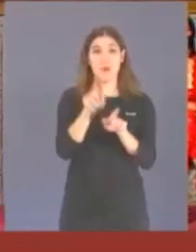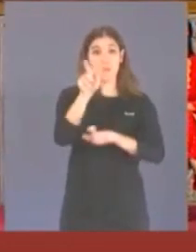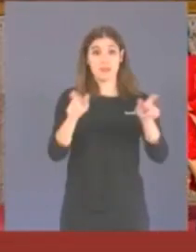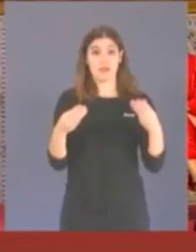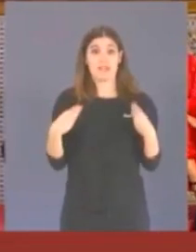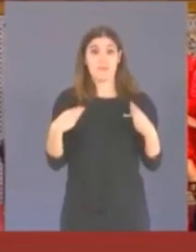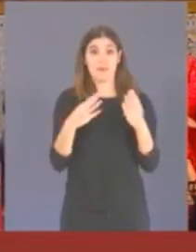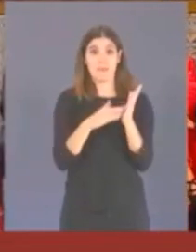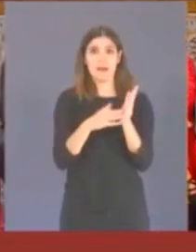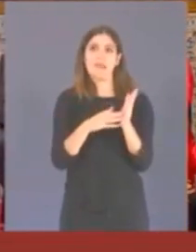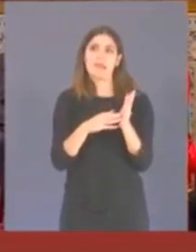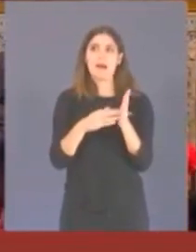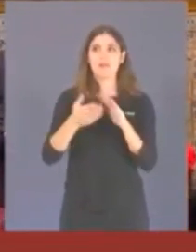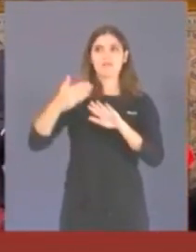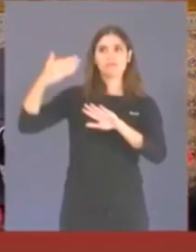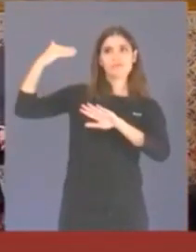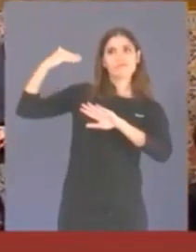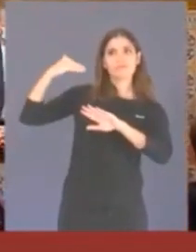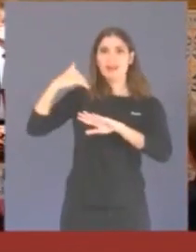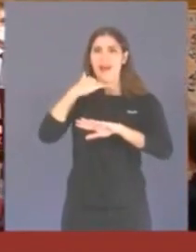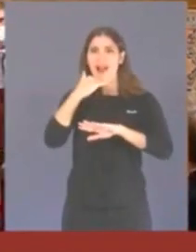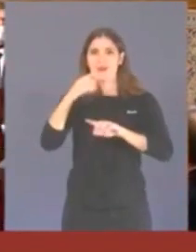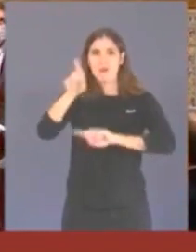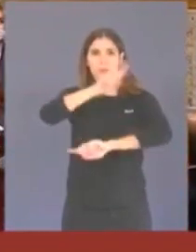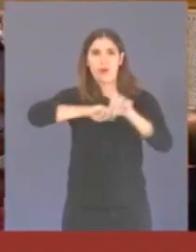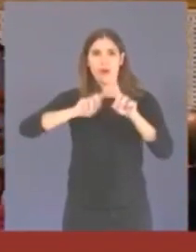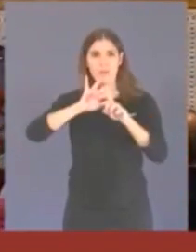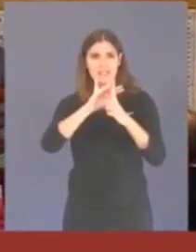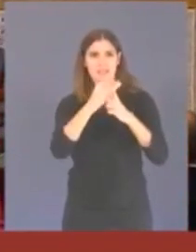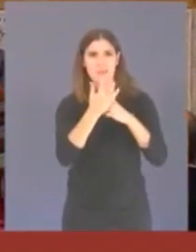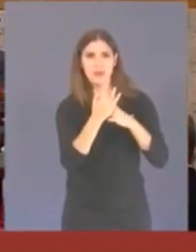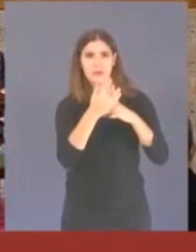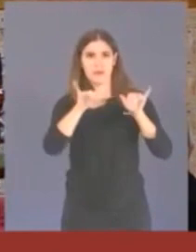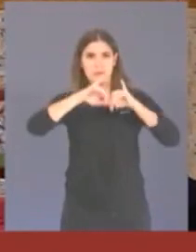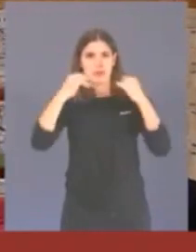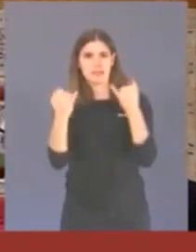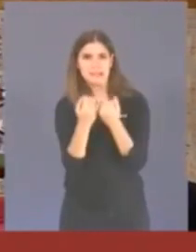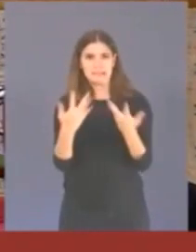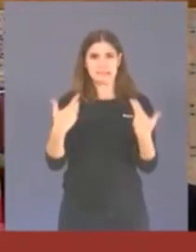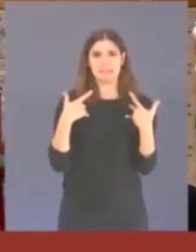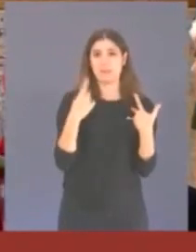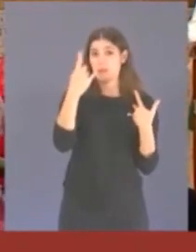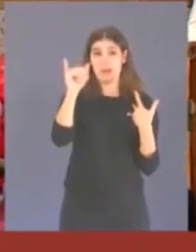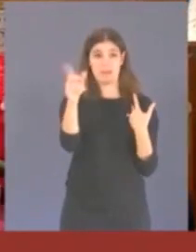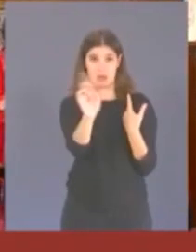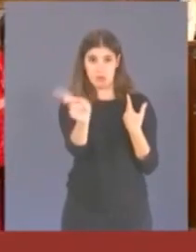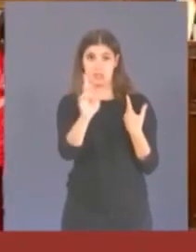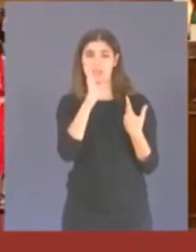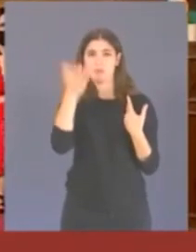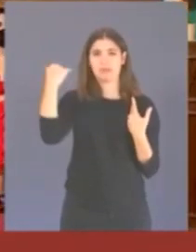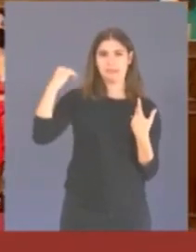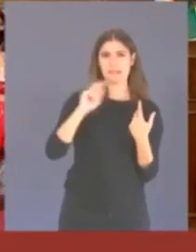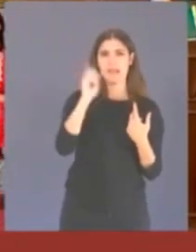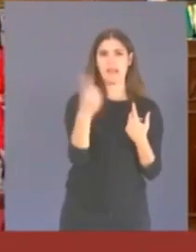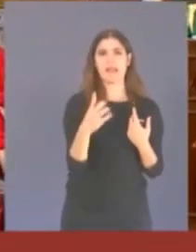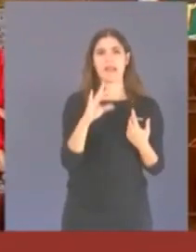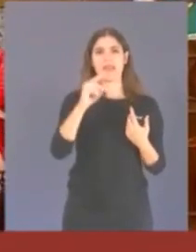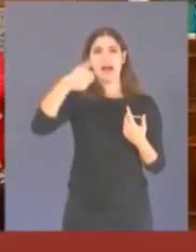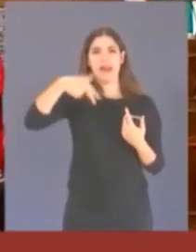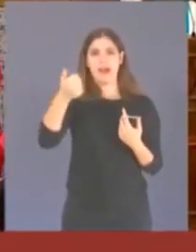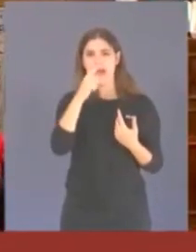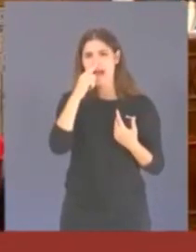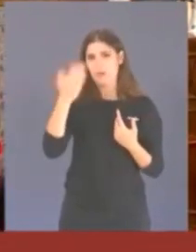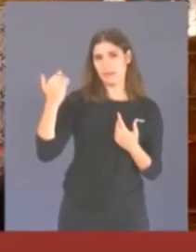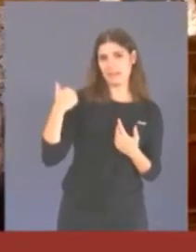hem hagut de fer front a desgràcies col·lectives que ens han posat a prova. Des de la Dana, que ens va colpejar l'any passat,